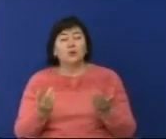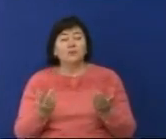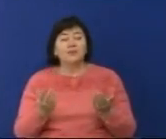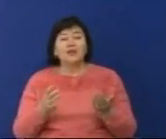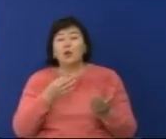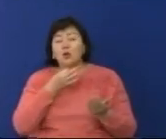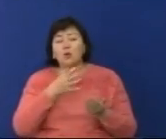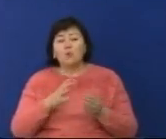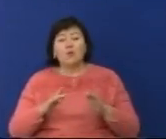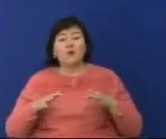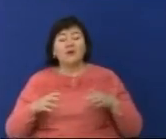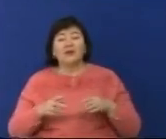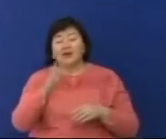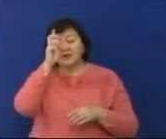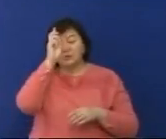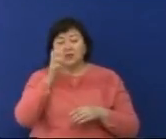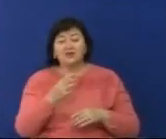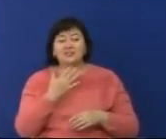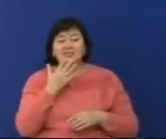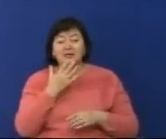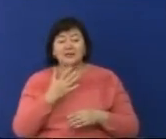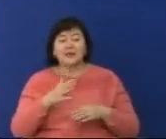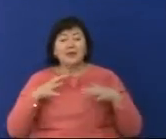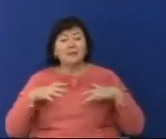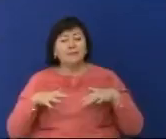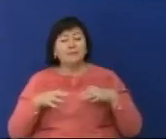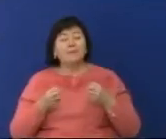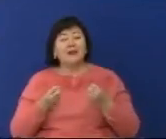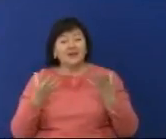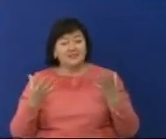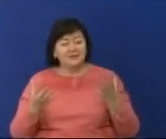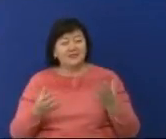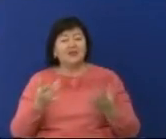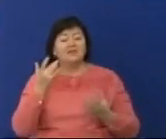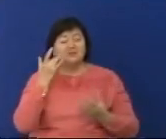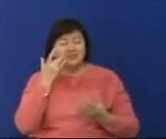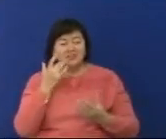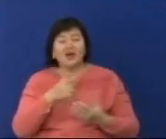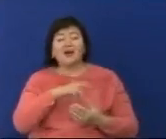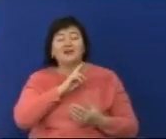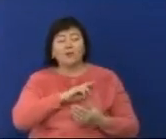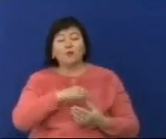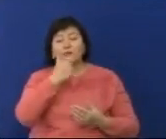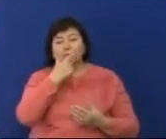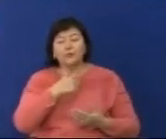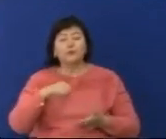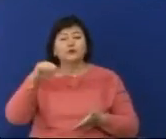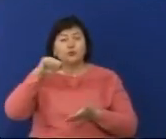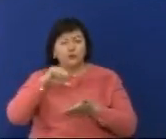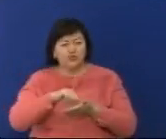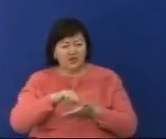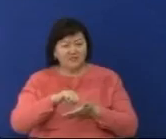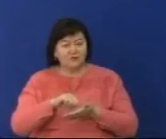мемлекеттік ұлттық әрбір қасы бей мерекелер болса да, тікелей мәдениет мекемелерінің, мәдениет қызметкерлерінің